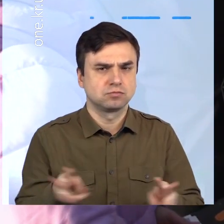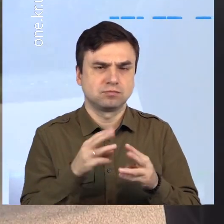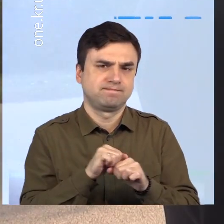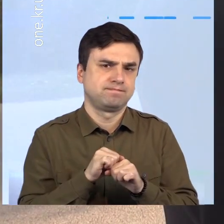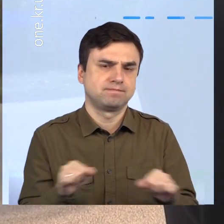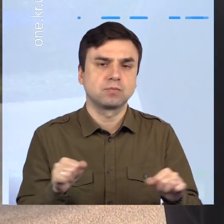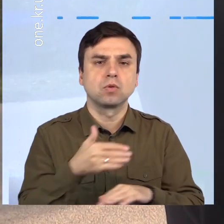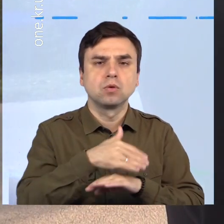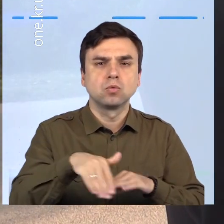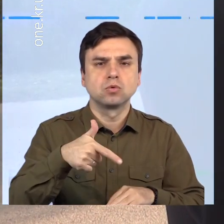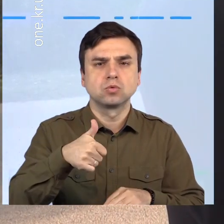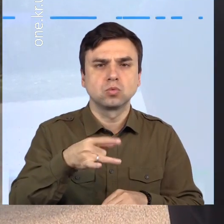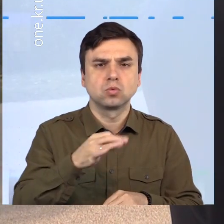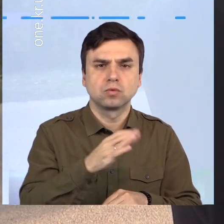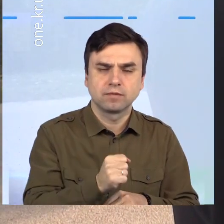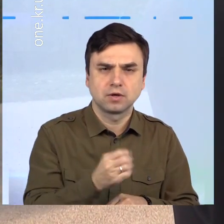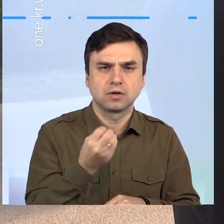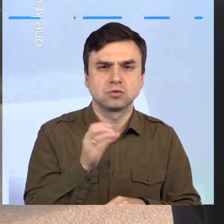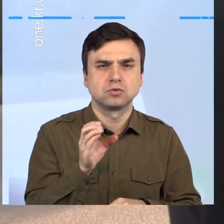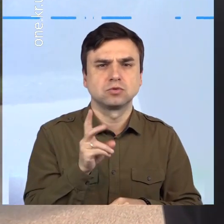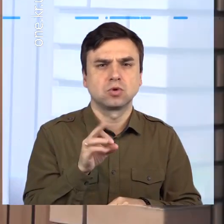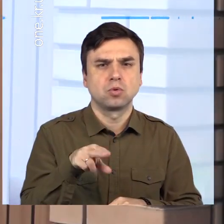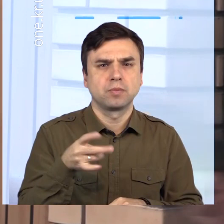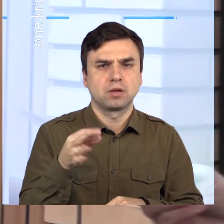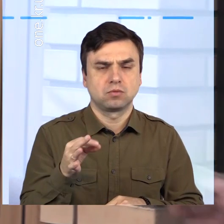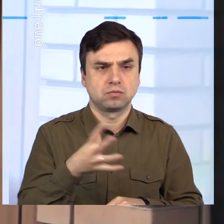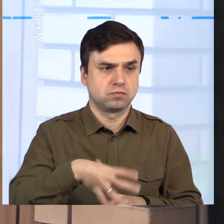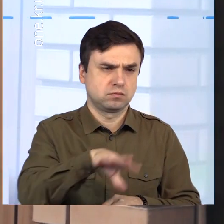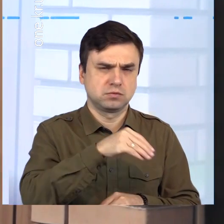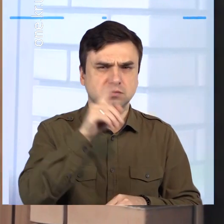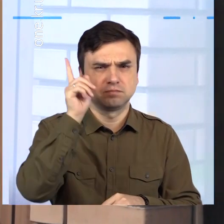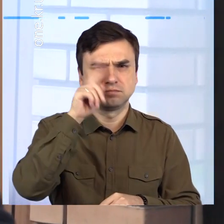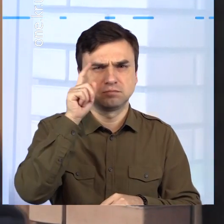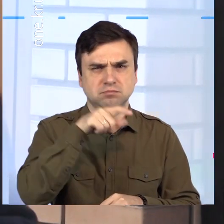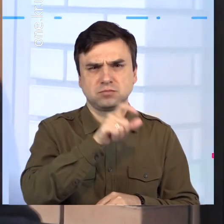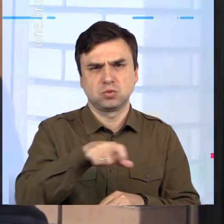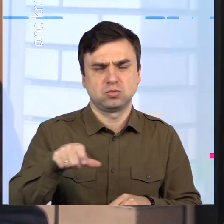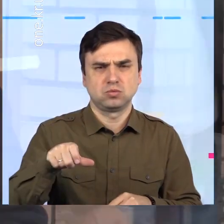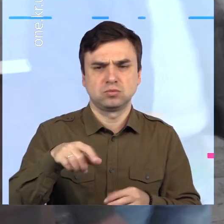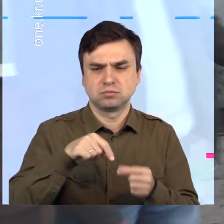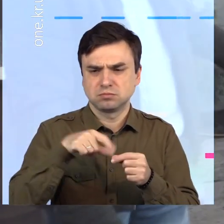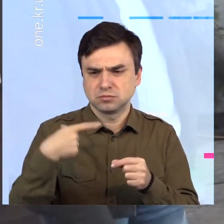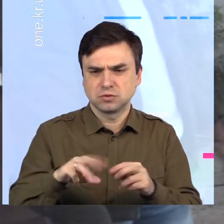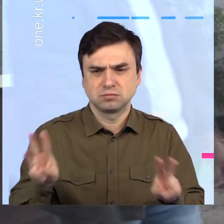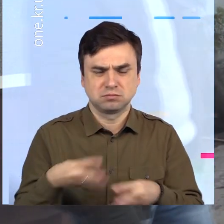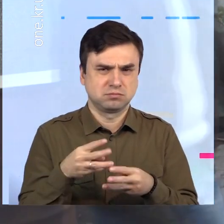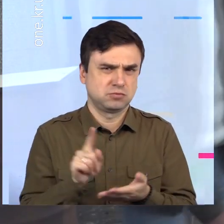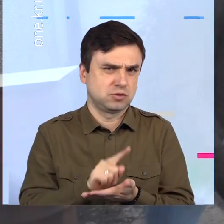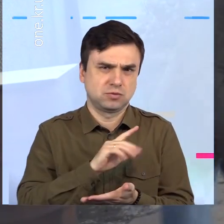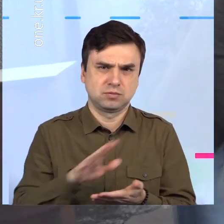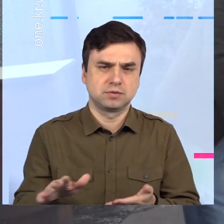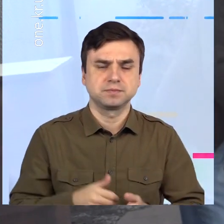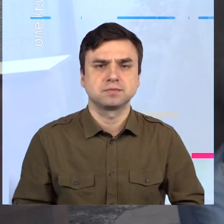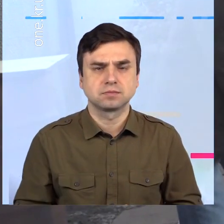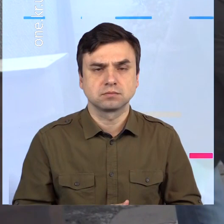Скопенка, яких вдалося застати вдома, як один кажуть, як дати раду сухій рослинності, знають та демонструють. Ну, от одна із таких,